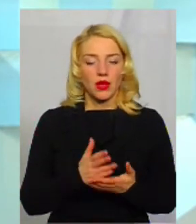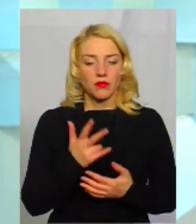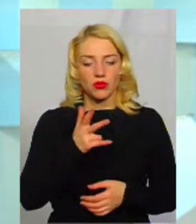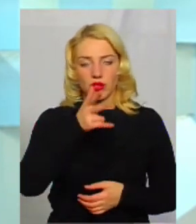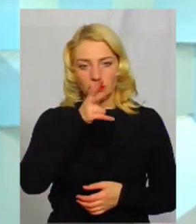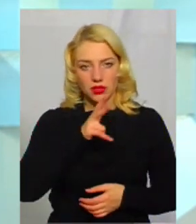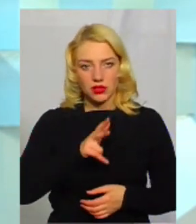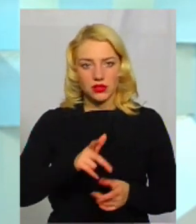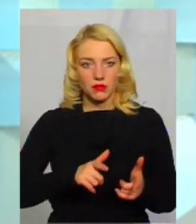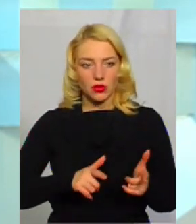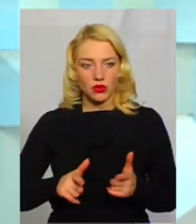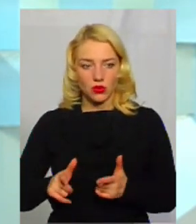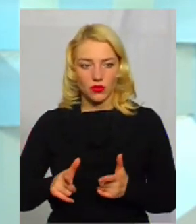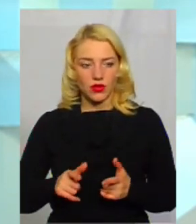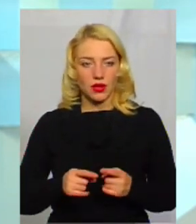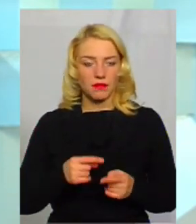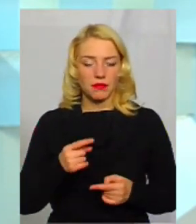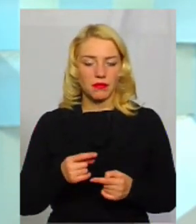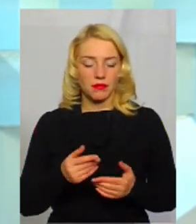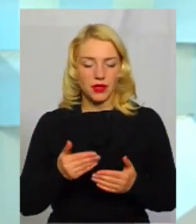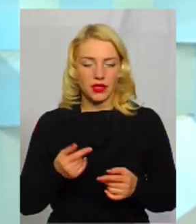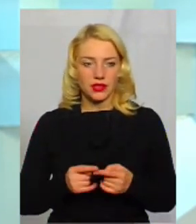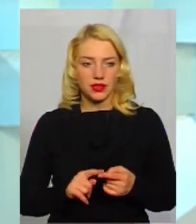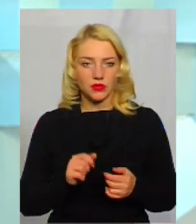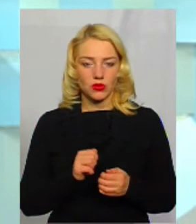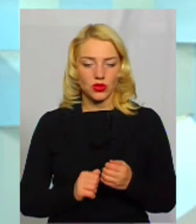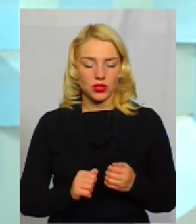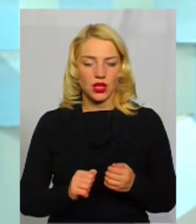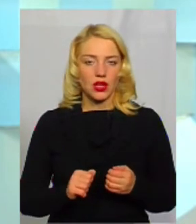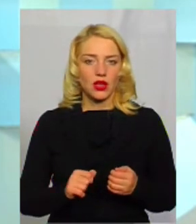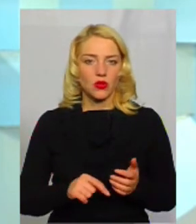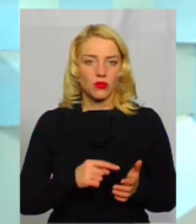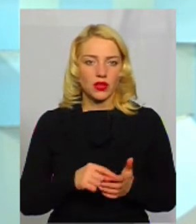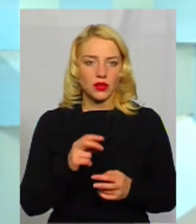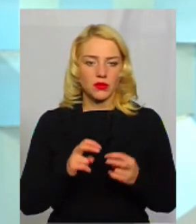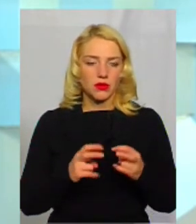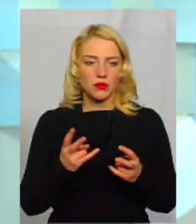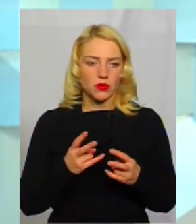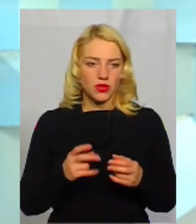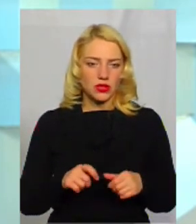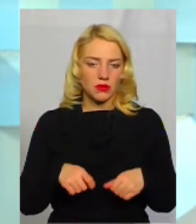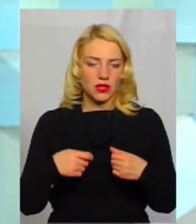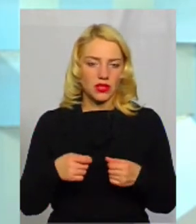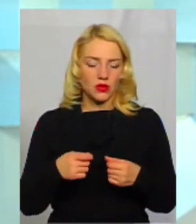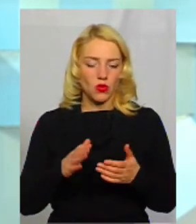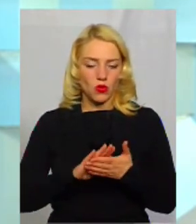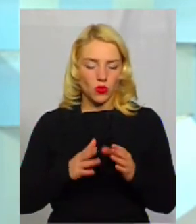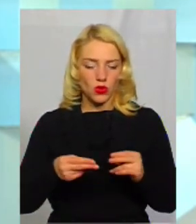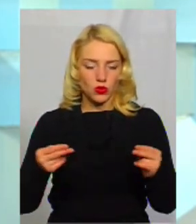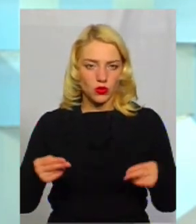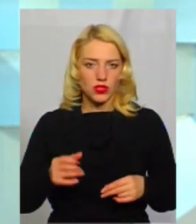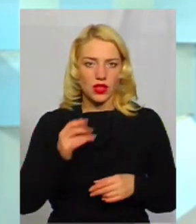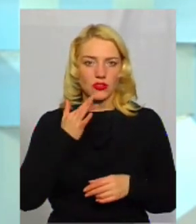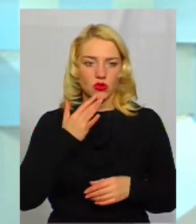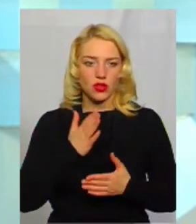підготовки. Перед цим кожне комунальне підприємство повинно укласти вгоду з Національною службою, перед цим ряд